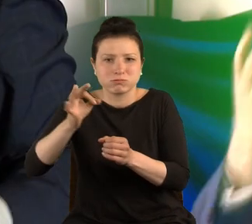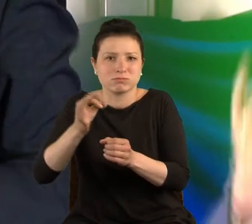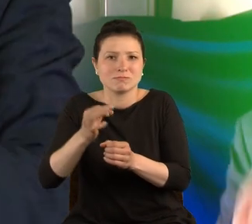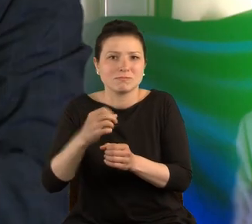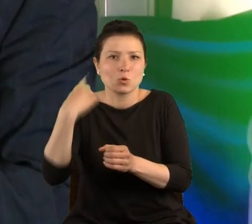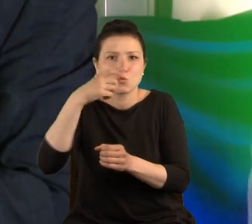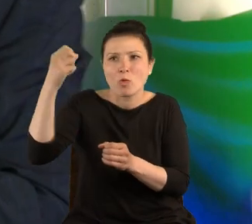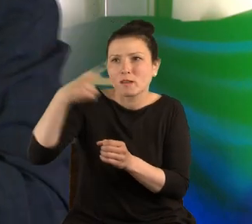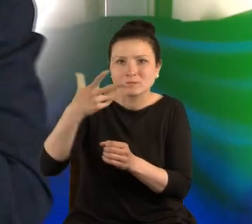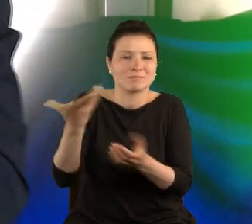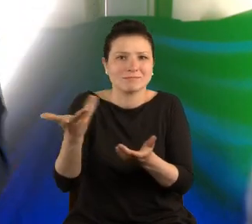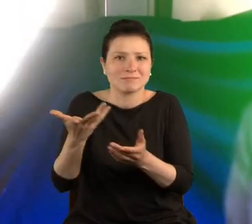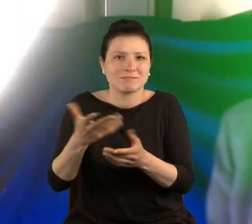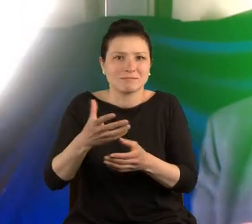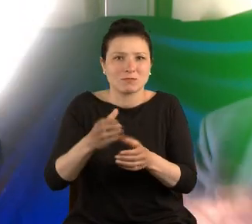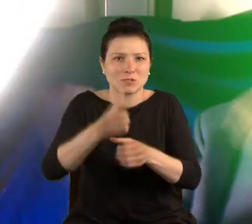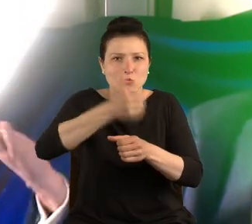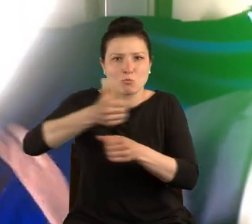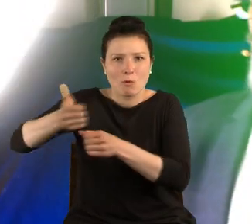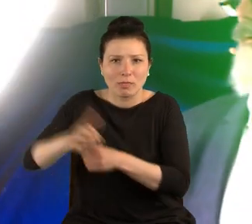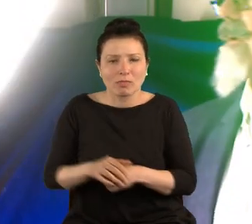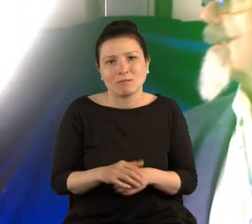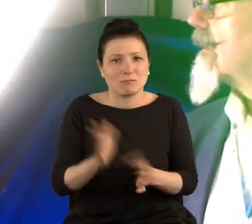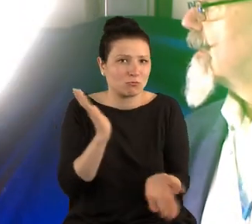centralnie? No i to jest